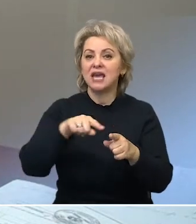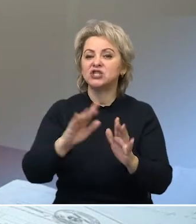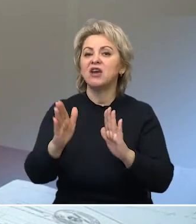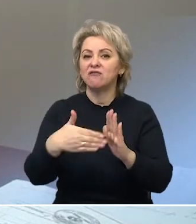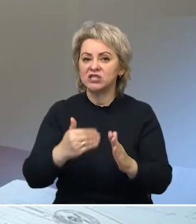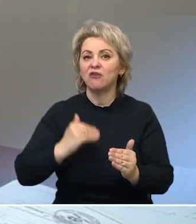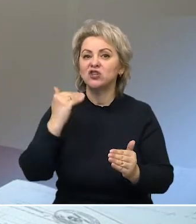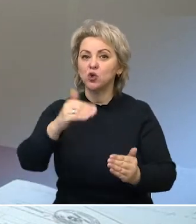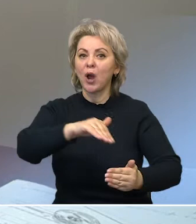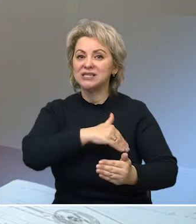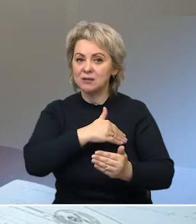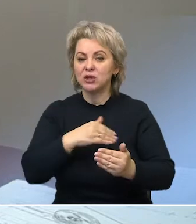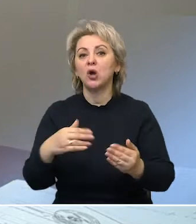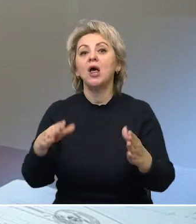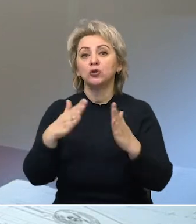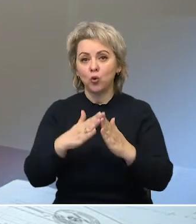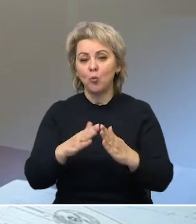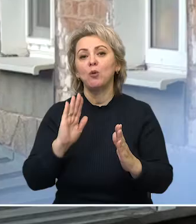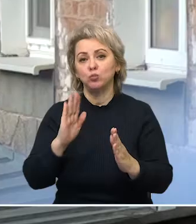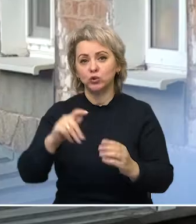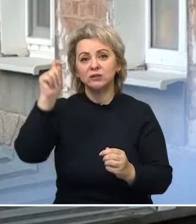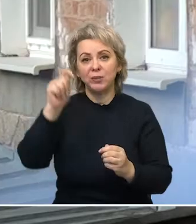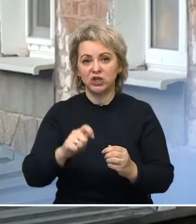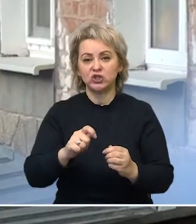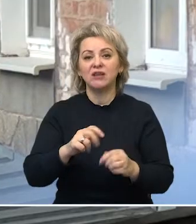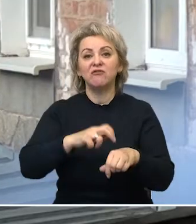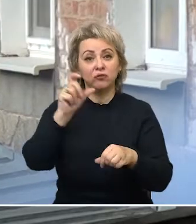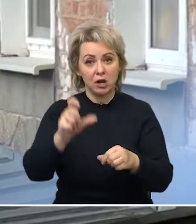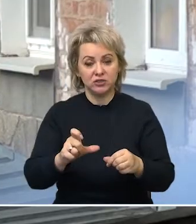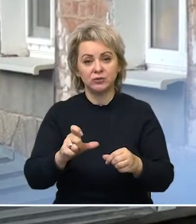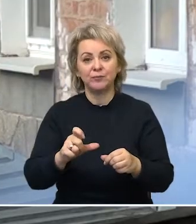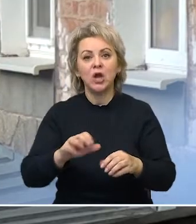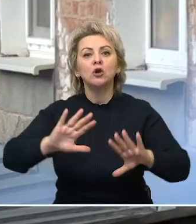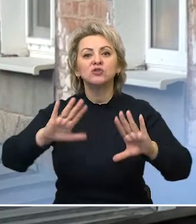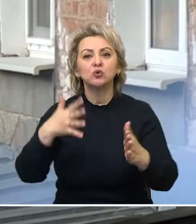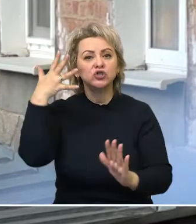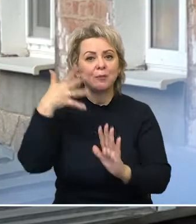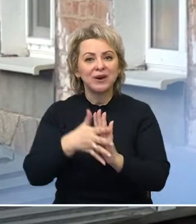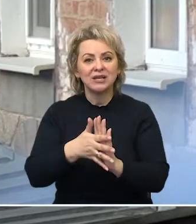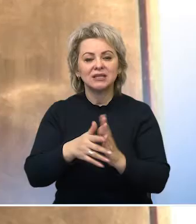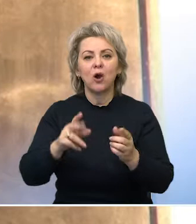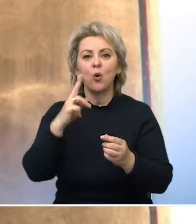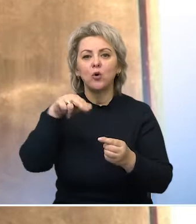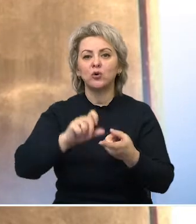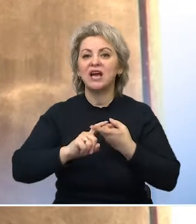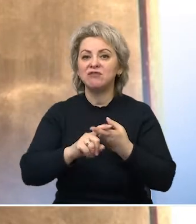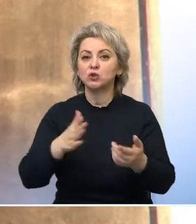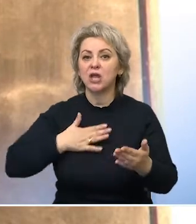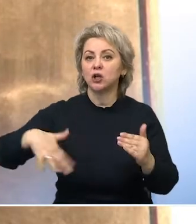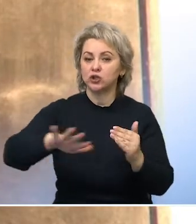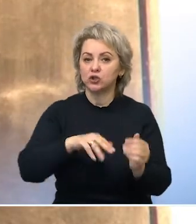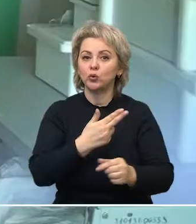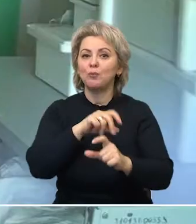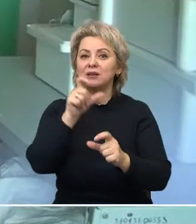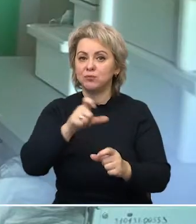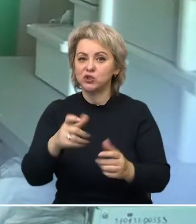температурой на дом также будет приезжать в фельдшер. В случае проникновения коронавируса на нашу территорию медперсонал примет